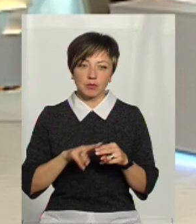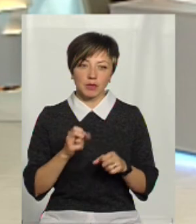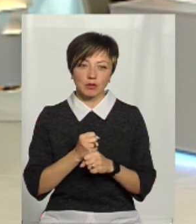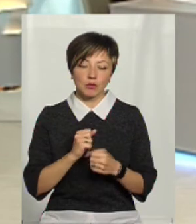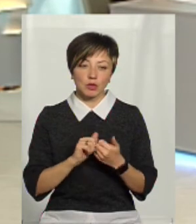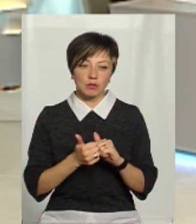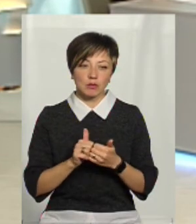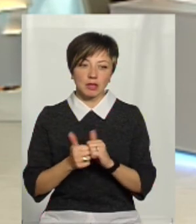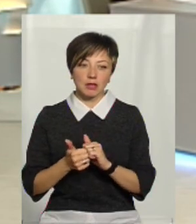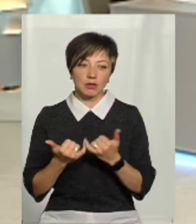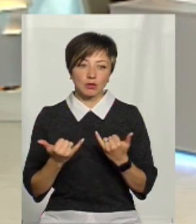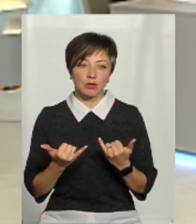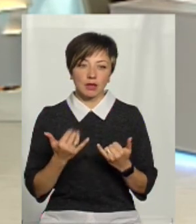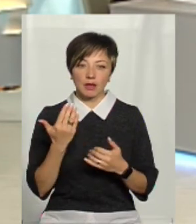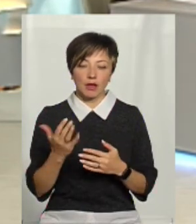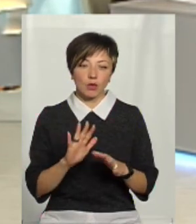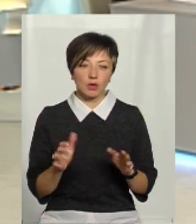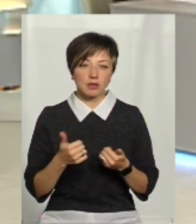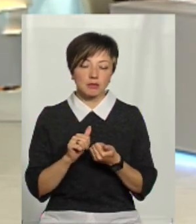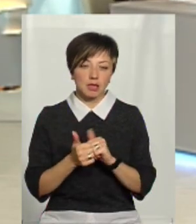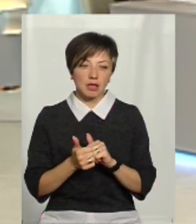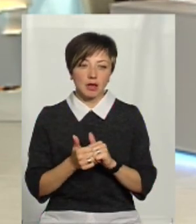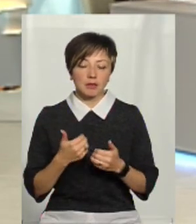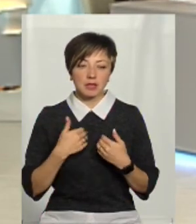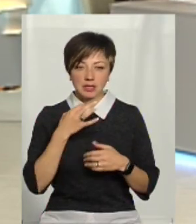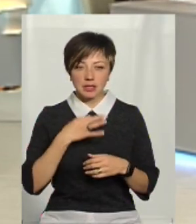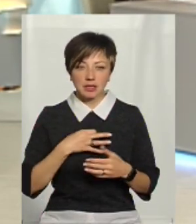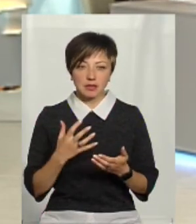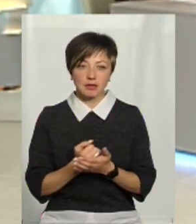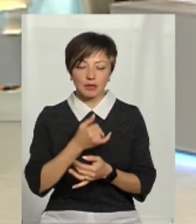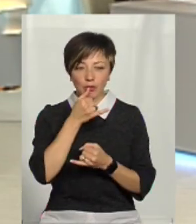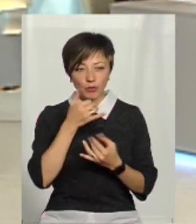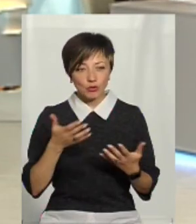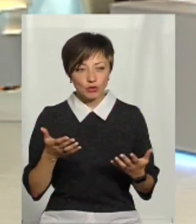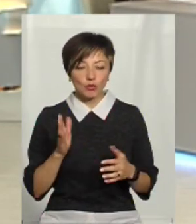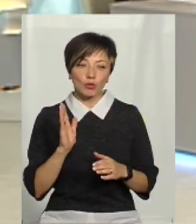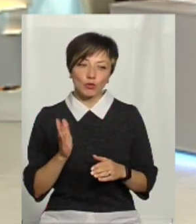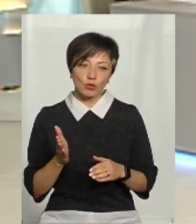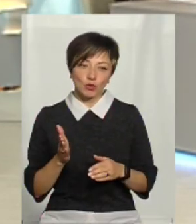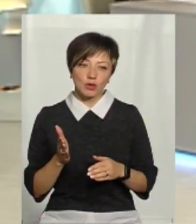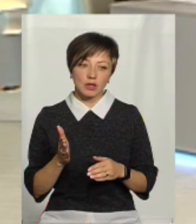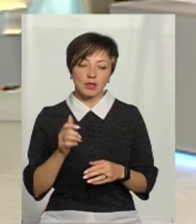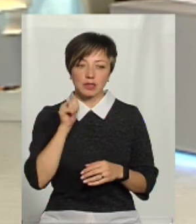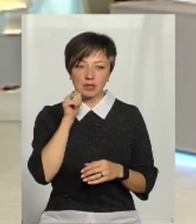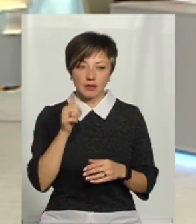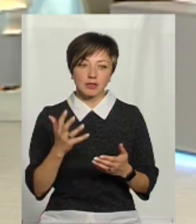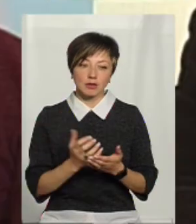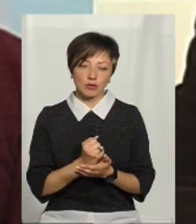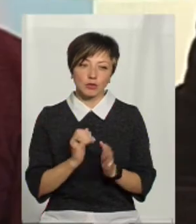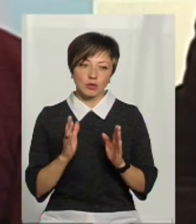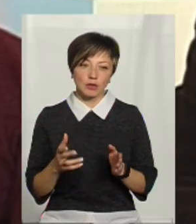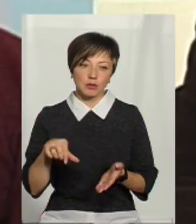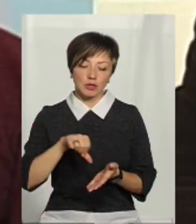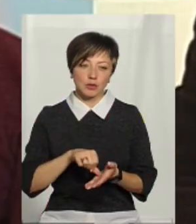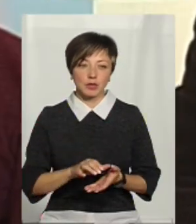не зникла, він працює по змінах. Сьогодні не його зміна, а мені сказали, що його знайти не можуть. Ну, він буде... Завтра його знайдуть, він